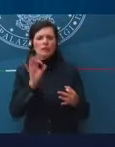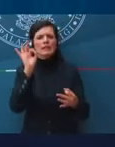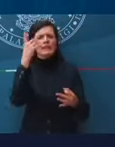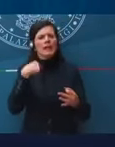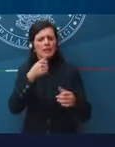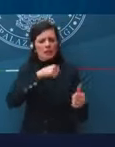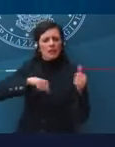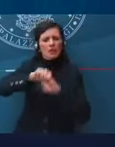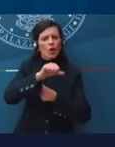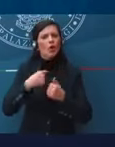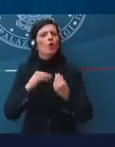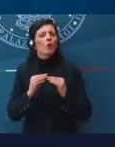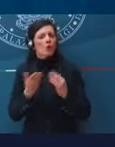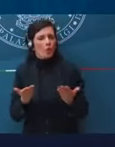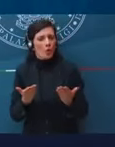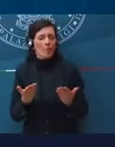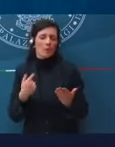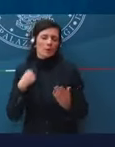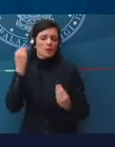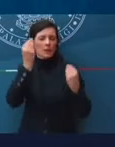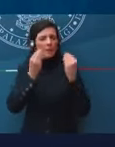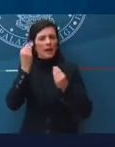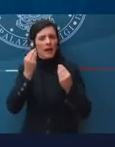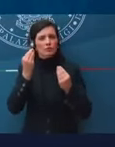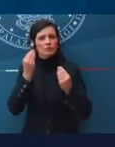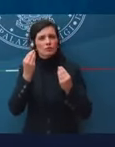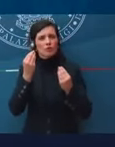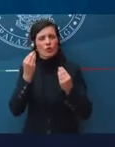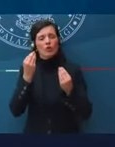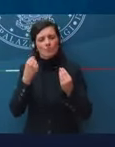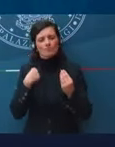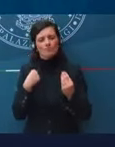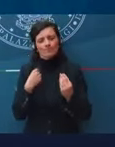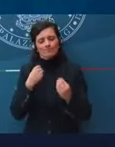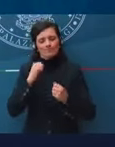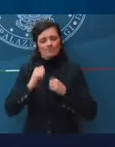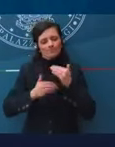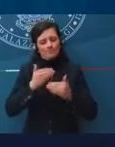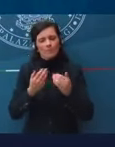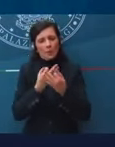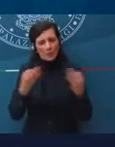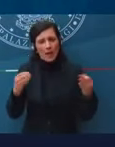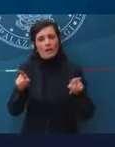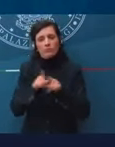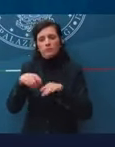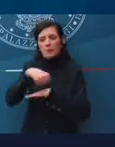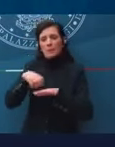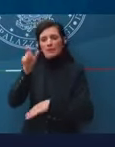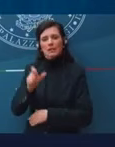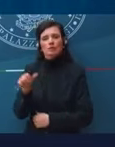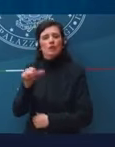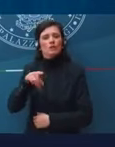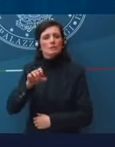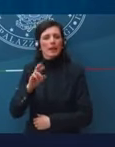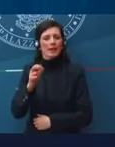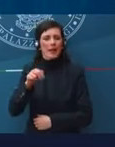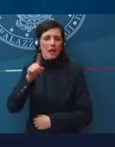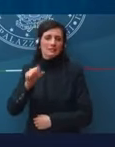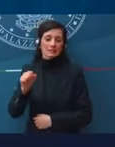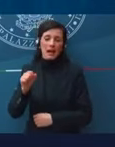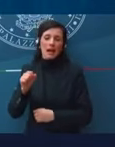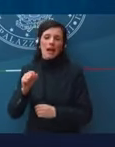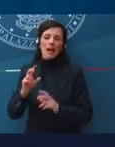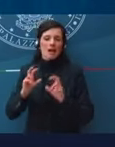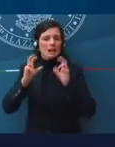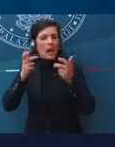Tutto sommato, io penso di aver fatto bene, penso che il ministro Speranza abbia fatto molto bene, tanto più che poi si è